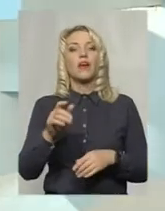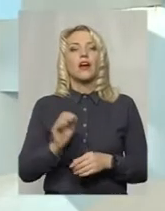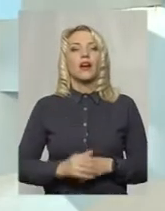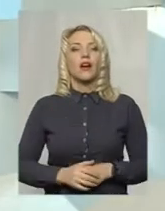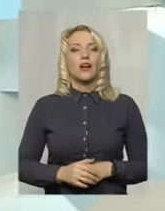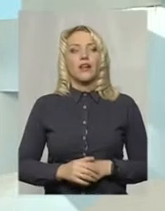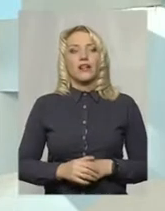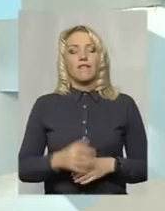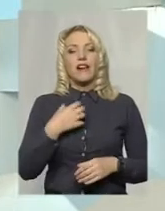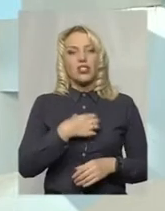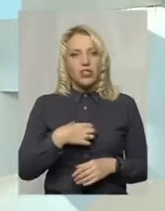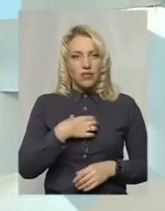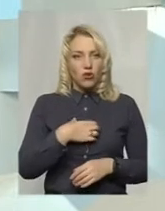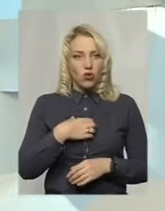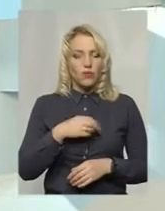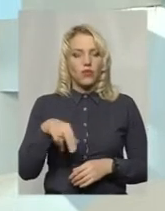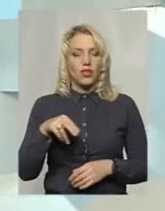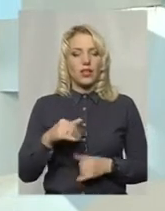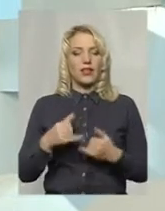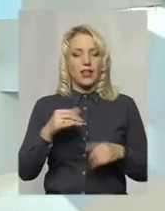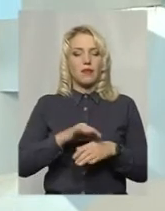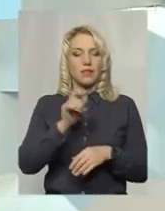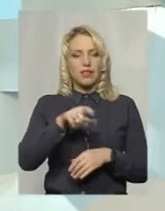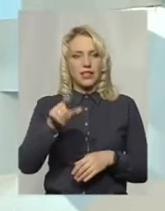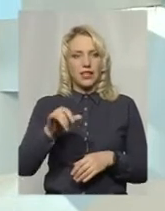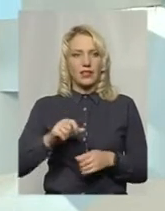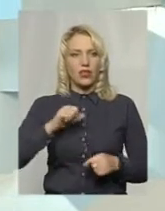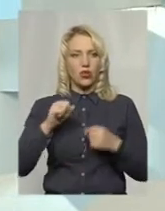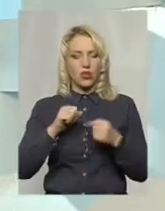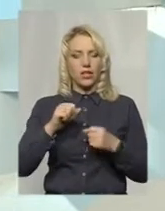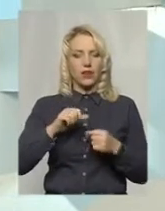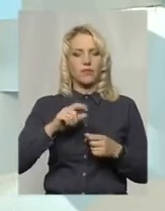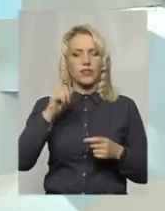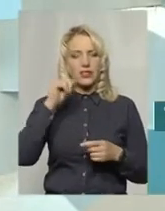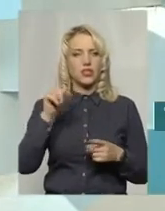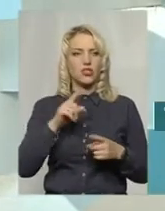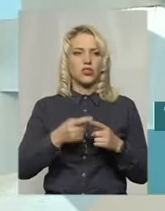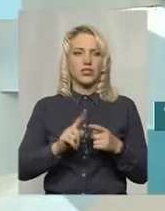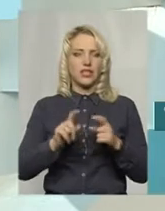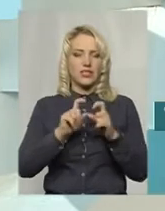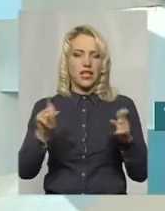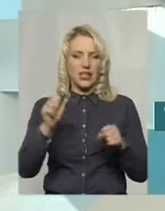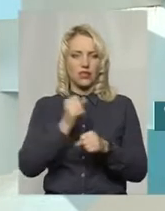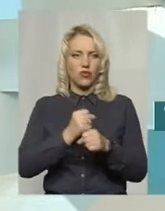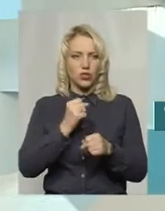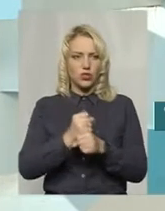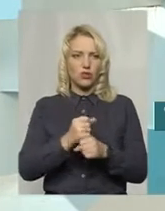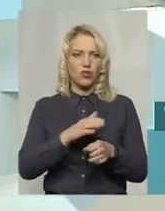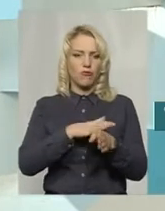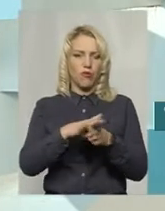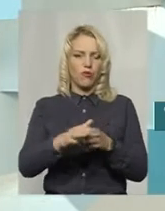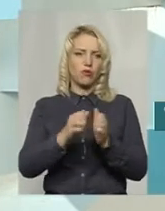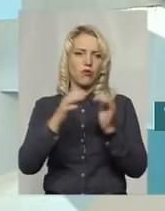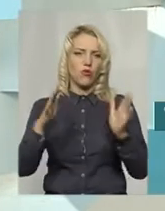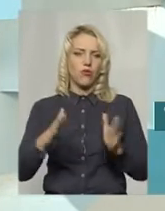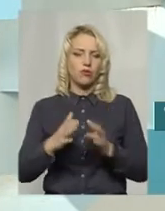важливо пацієнтам і навіть колегам-лікарям знати те, що заклад функціонує. Він функціонує в повному обсязі.